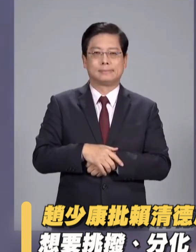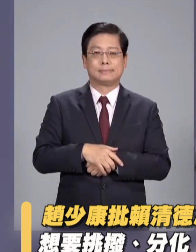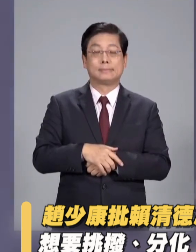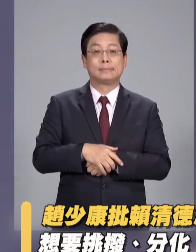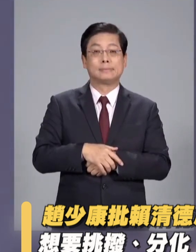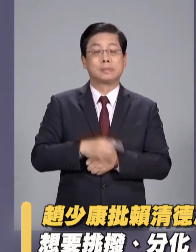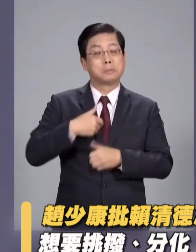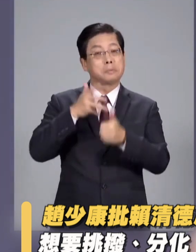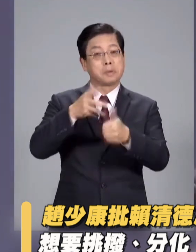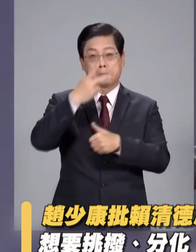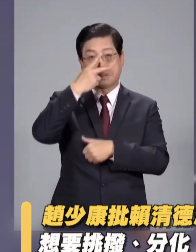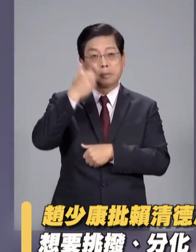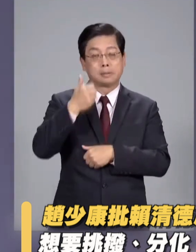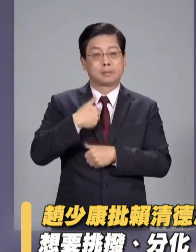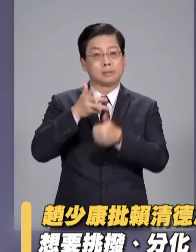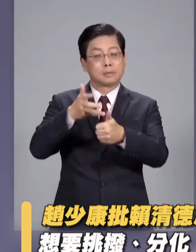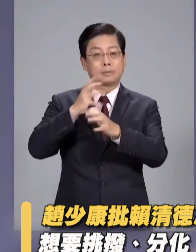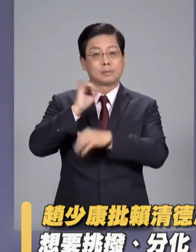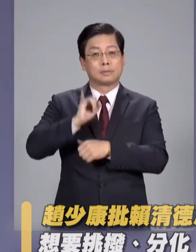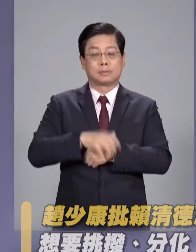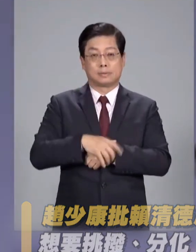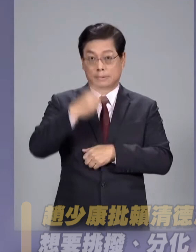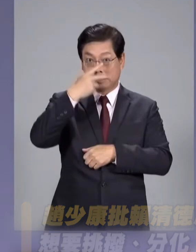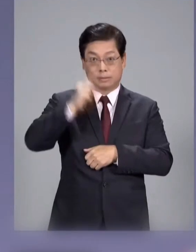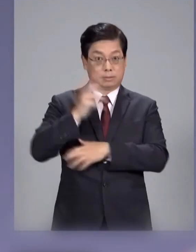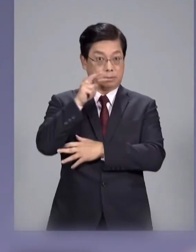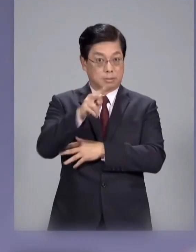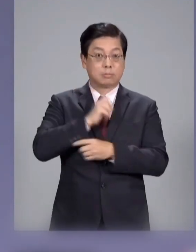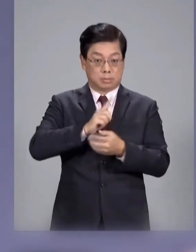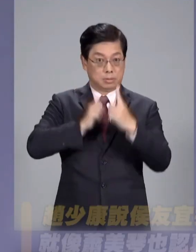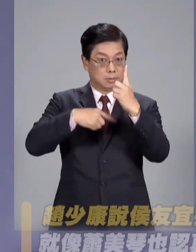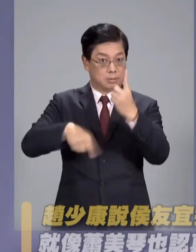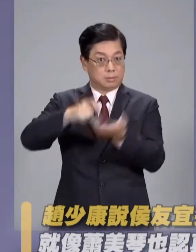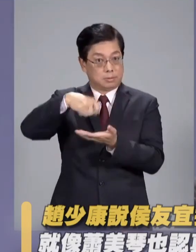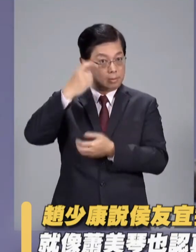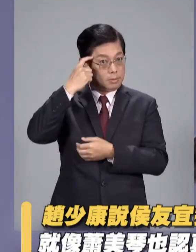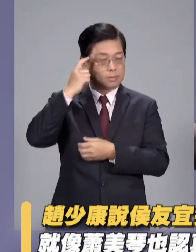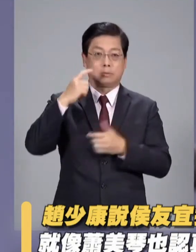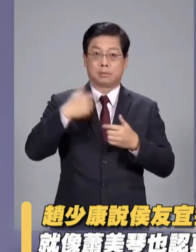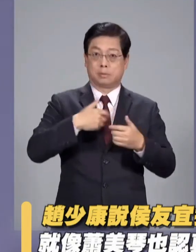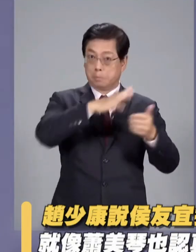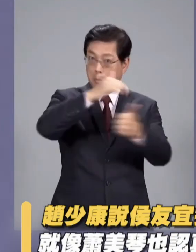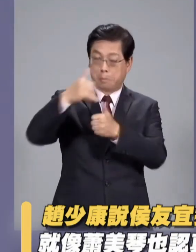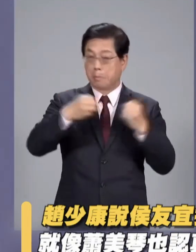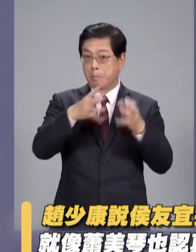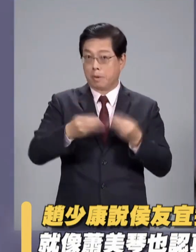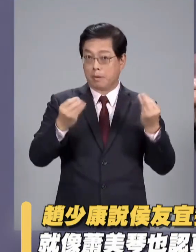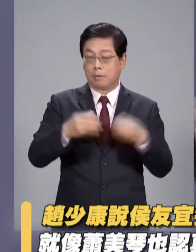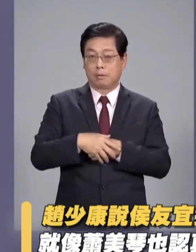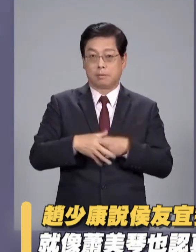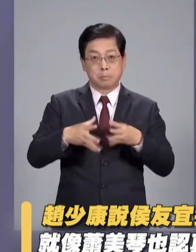我请问赖清德请问萧美琴女士赖清德的证件是他一个人想的吗不需要跟很多人讨论吗